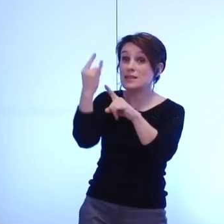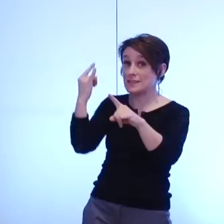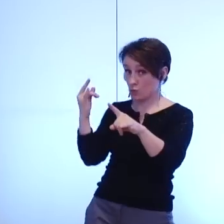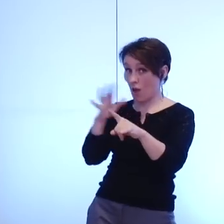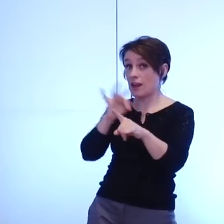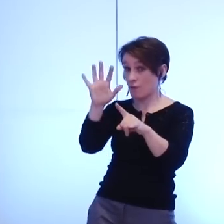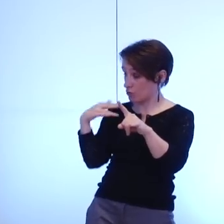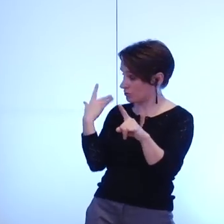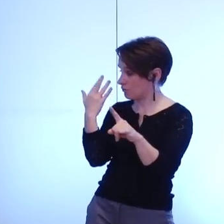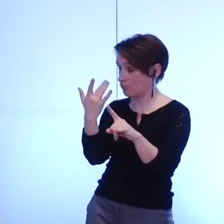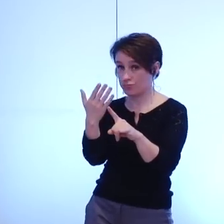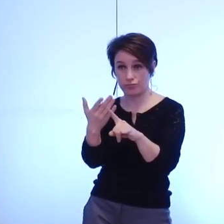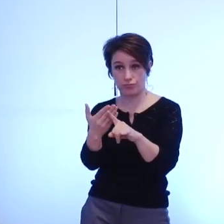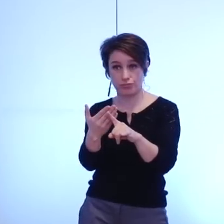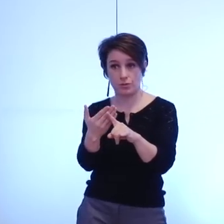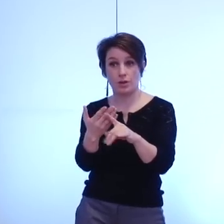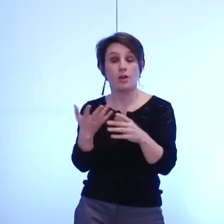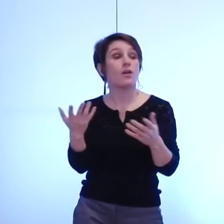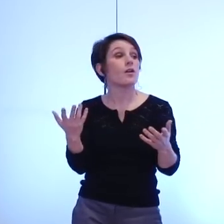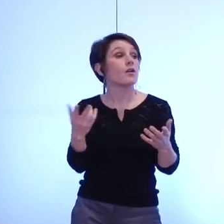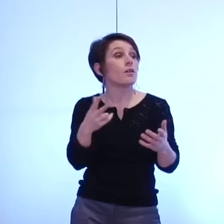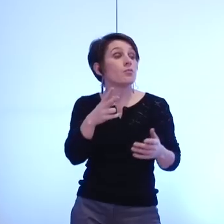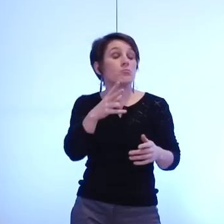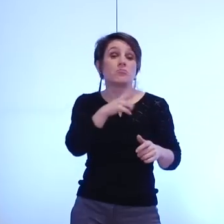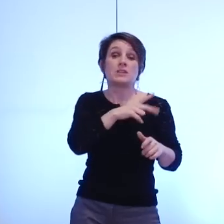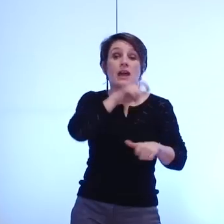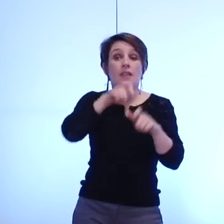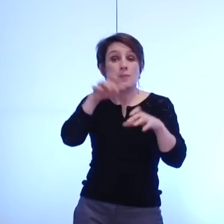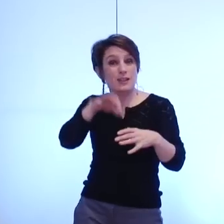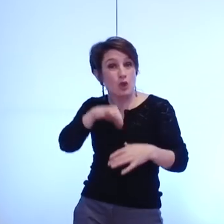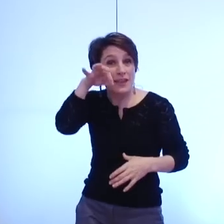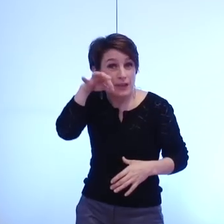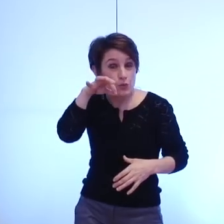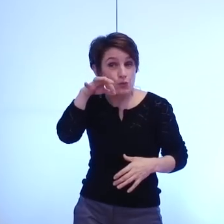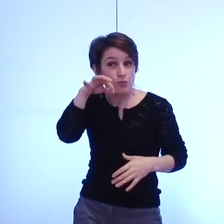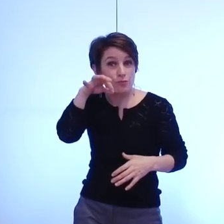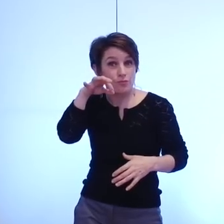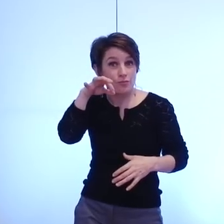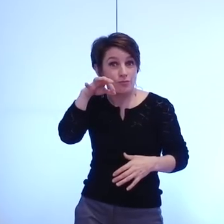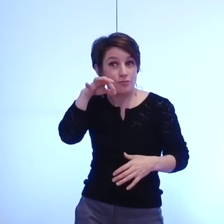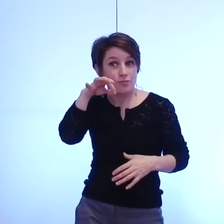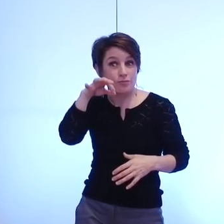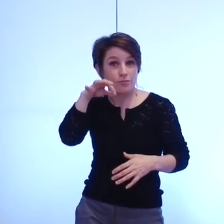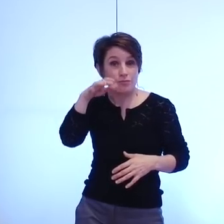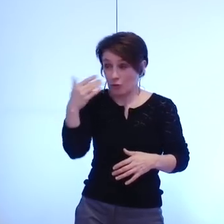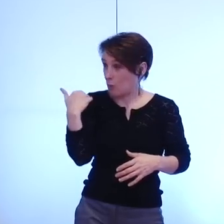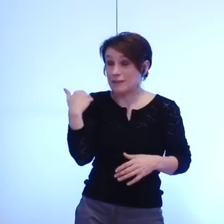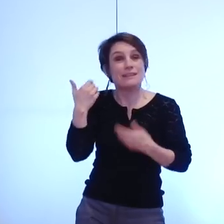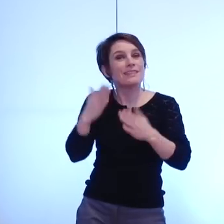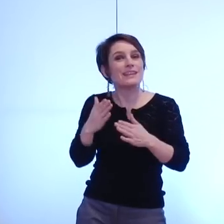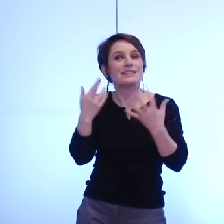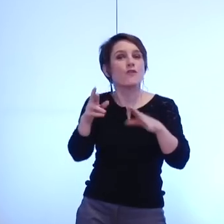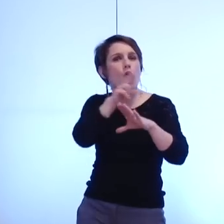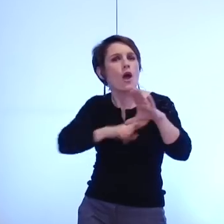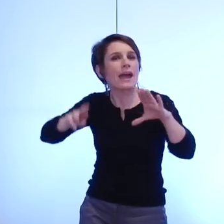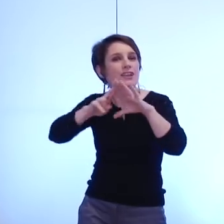locaux portés pensaient-ils par la population de leur région ont voulu fusionner celle-ci avant même la